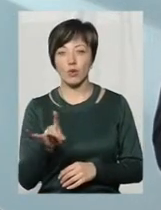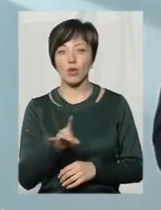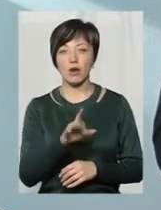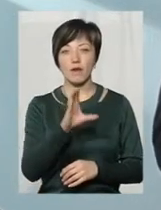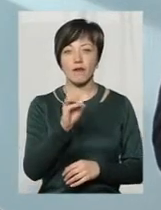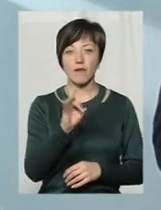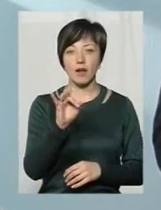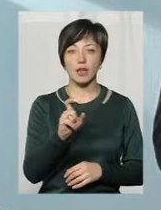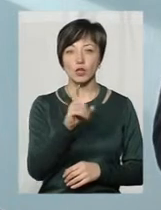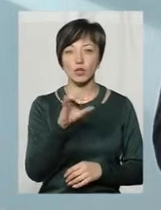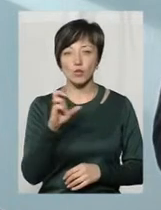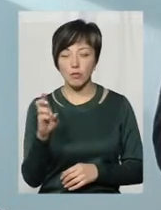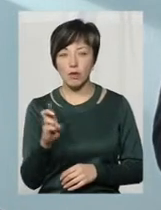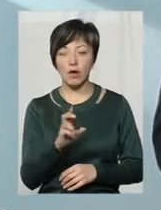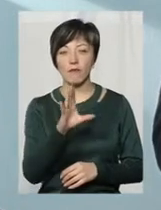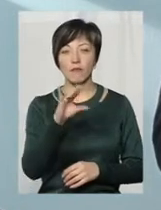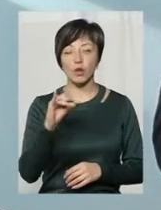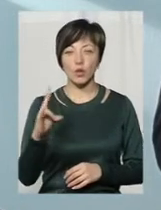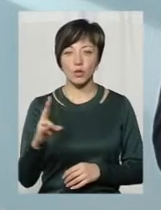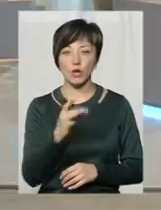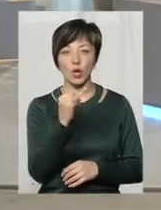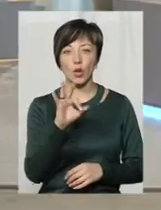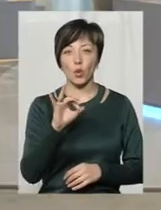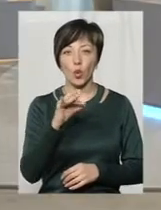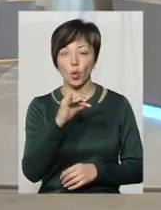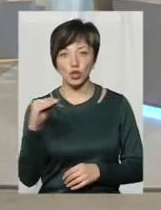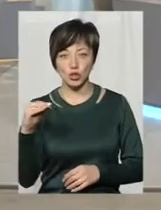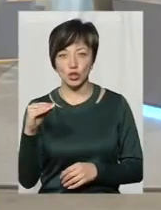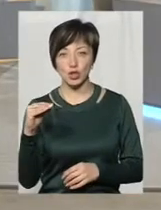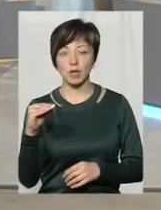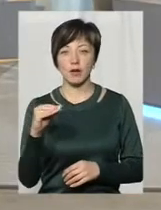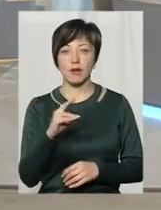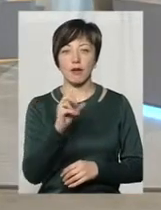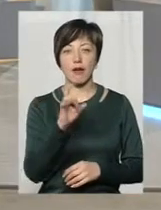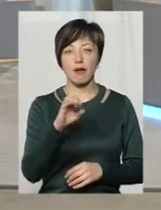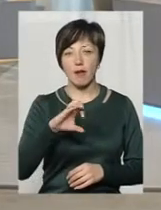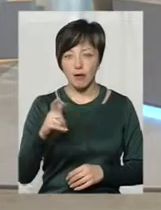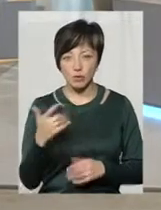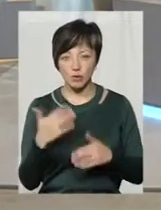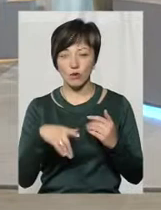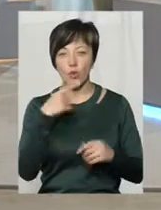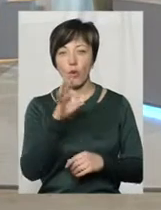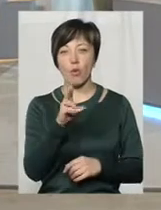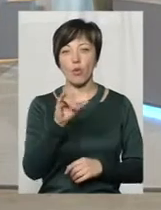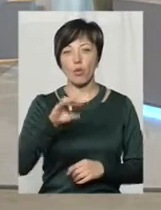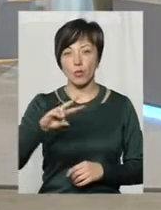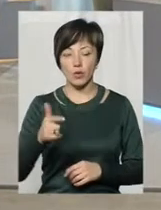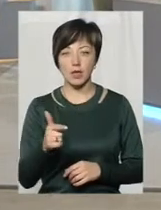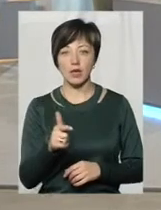верезуб, в'юн, гірчак, білизна, йорш, карась срібний, про який вже говорив, окунь, підуст,